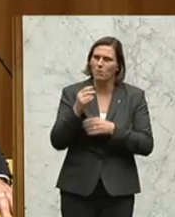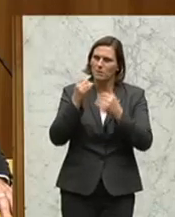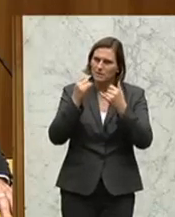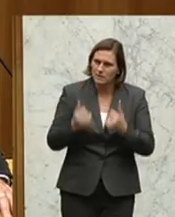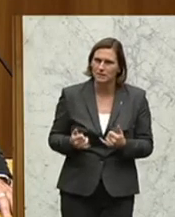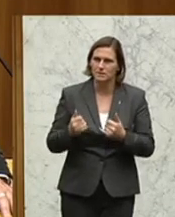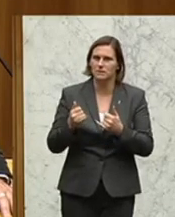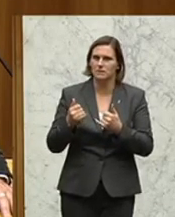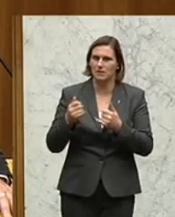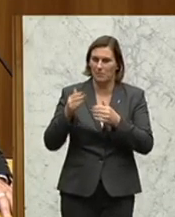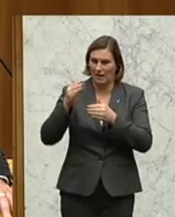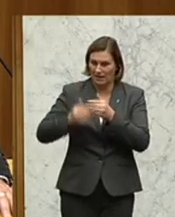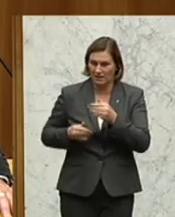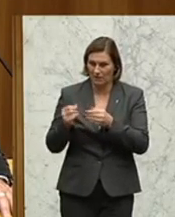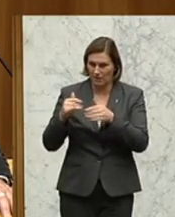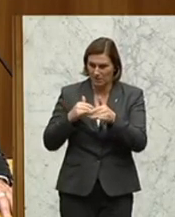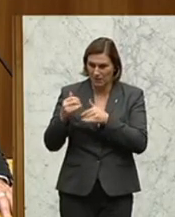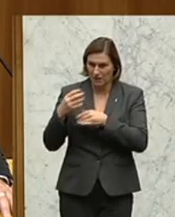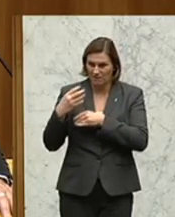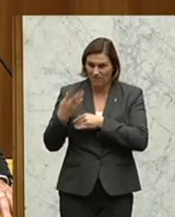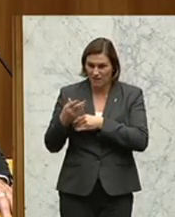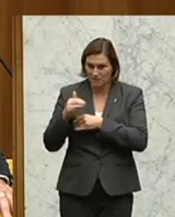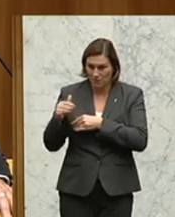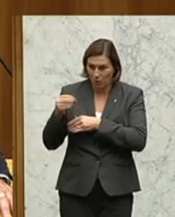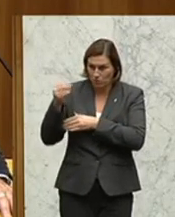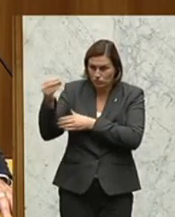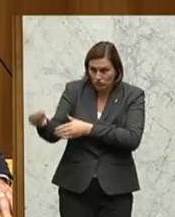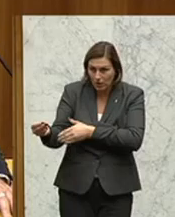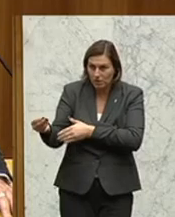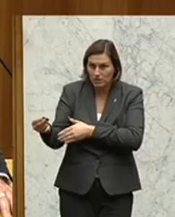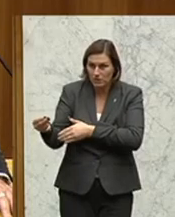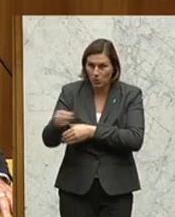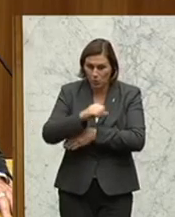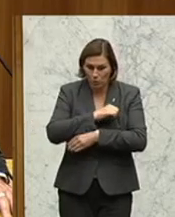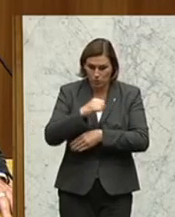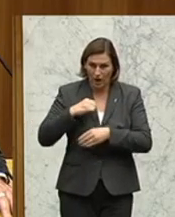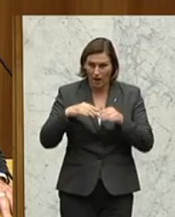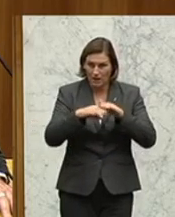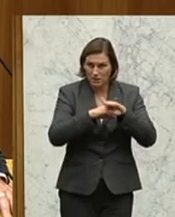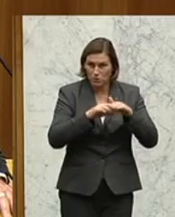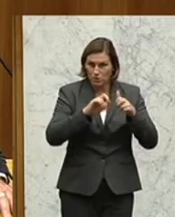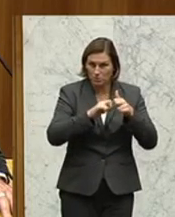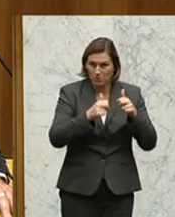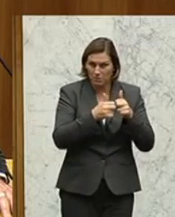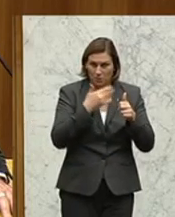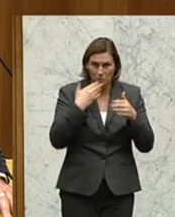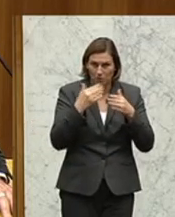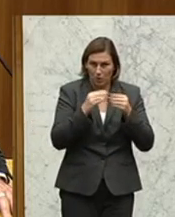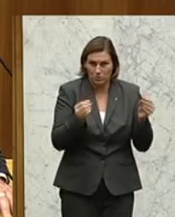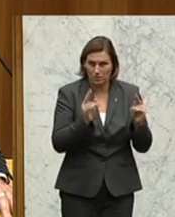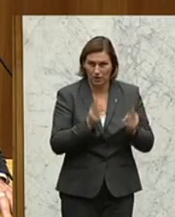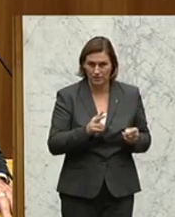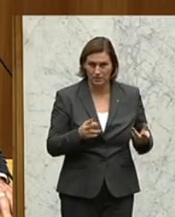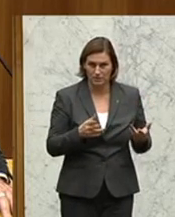Ende dem Finanzminister 40 Millionen überlässt und gleichzeitig im eigenen Ressort die Probleme nicht